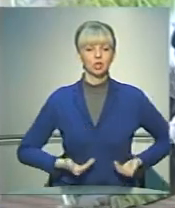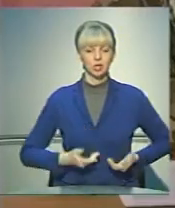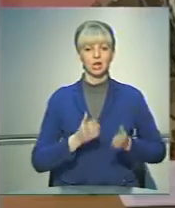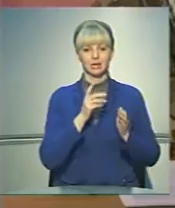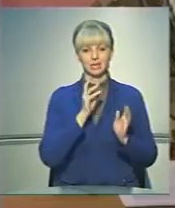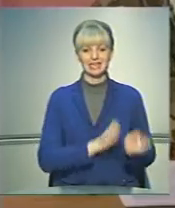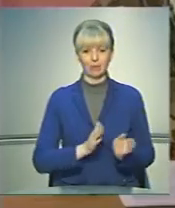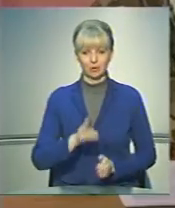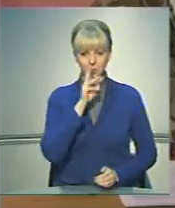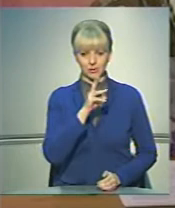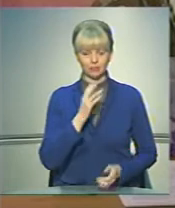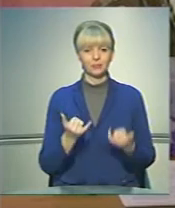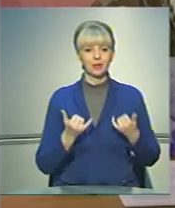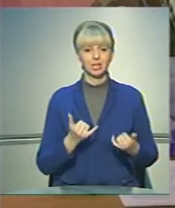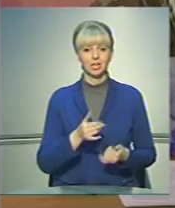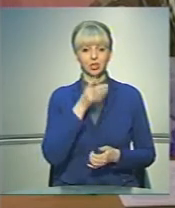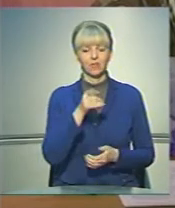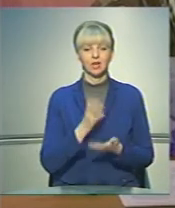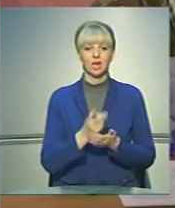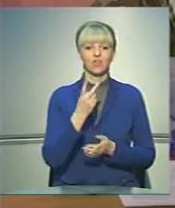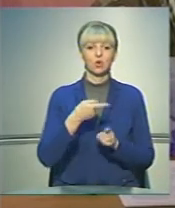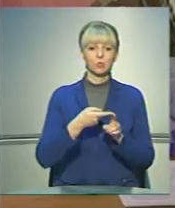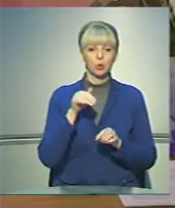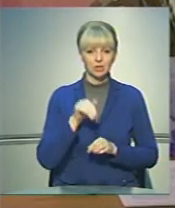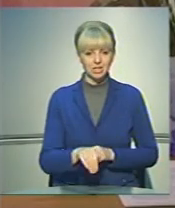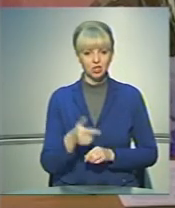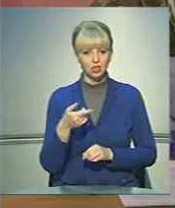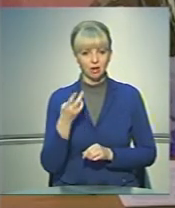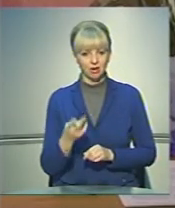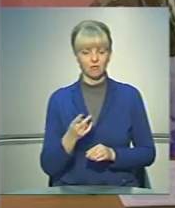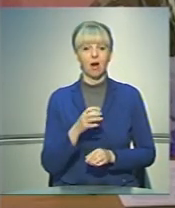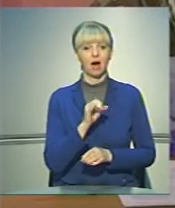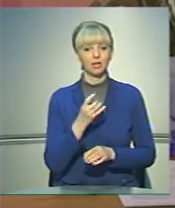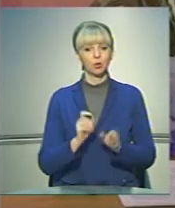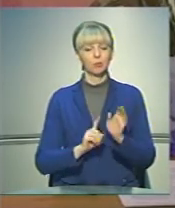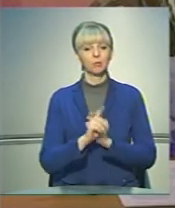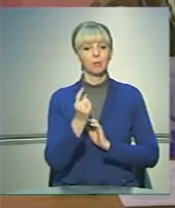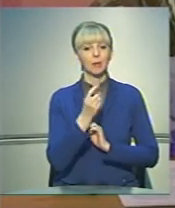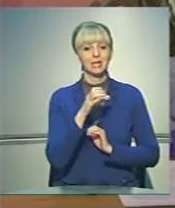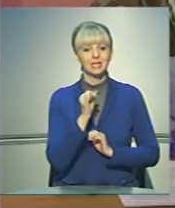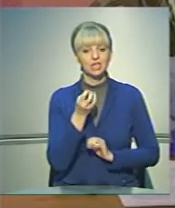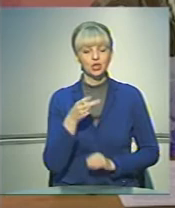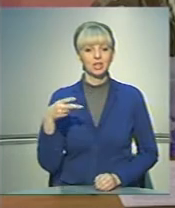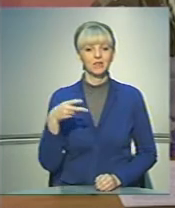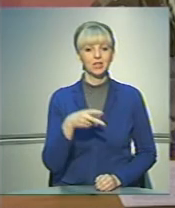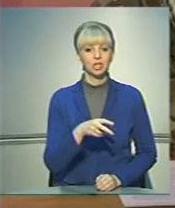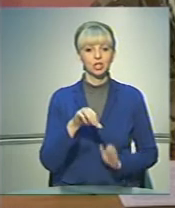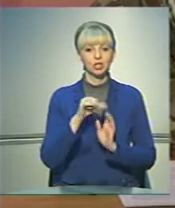На даний час воно складає від 2,5 тисяч гривень, але вже з січня 2016